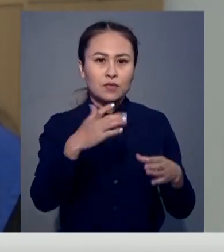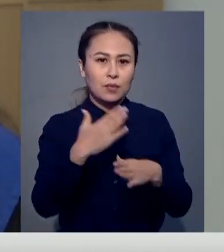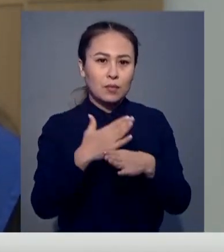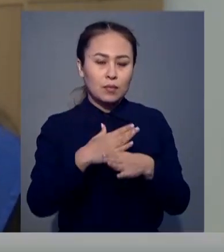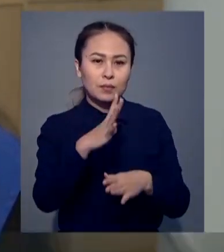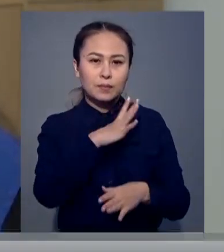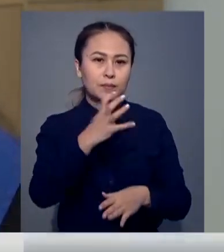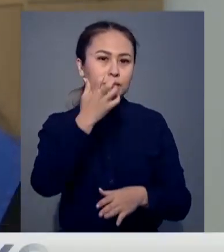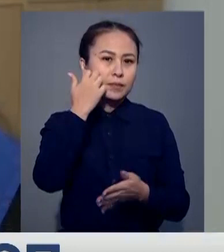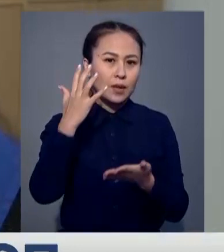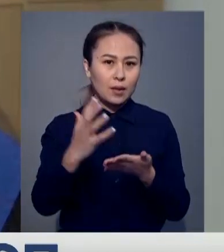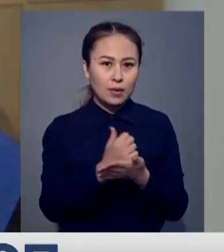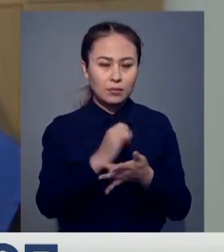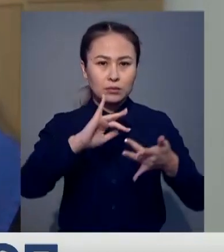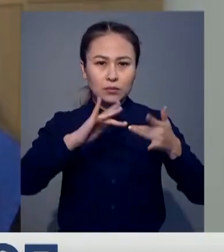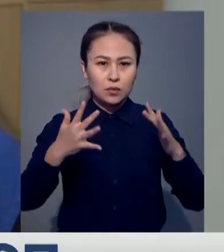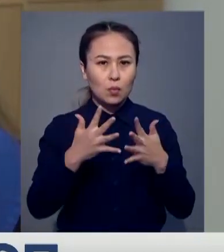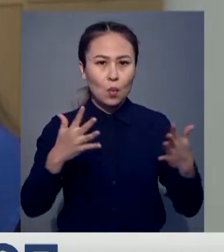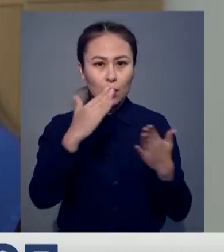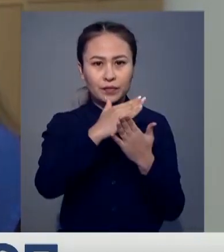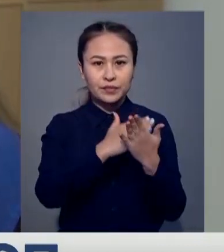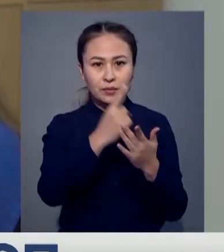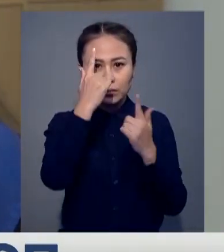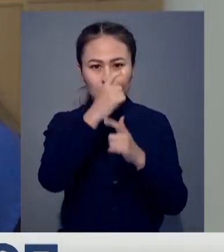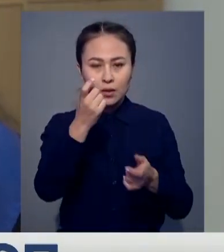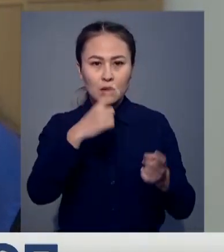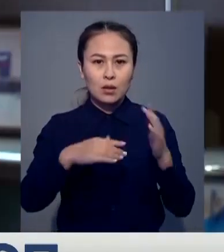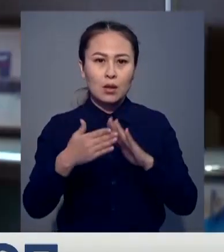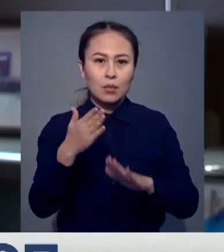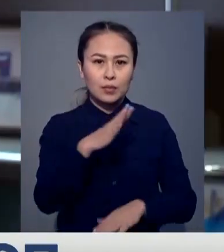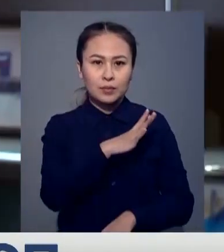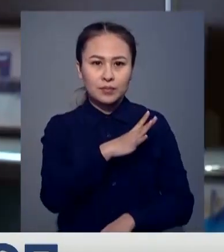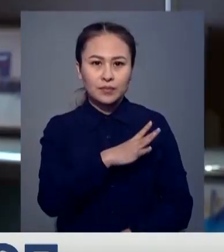Көп адамдар әліметтік желілердегі бағдарды көрген соң қайта оралып жатады.